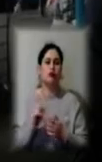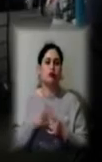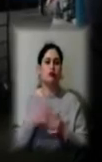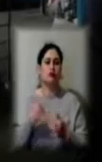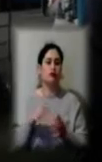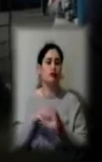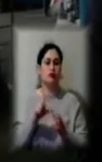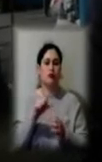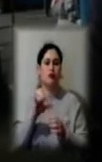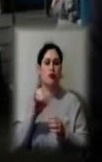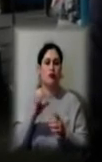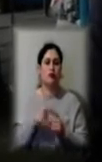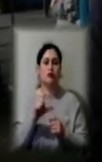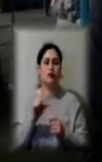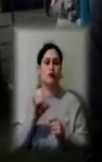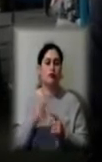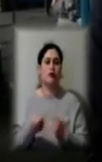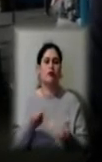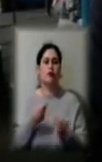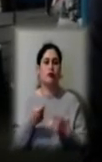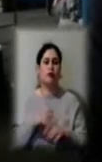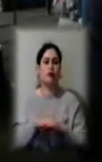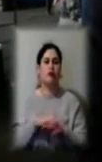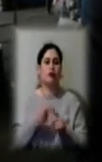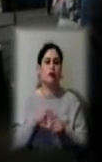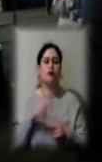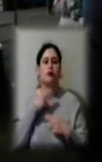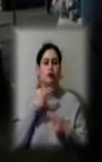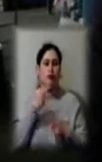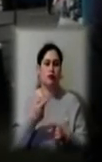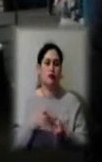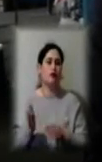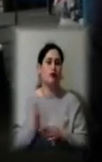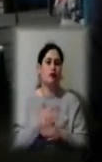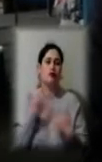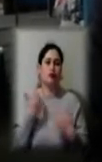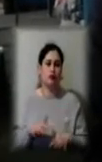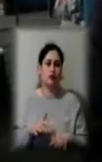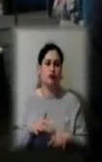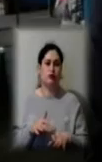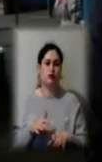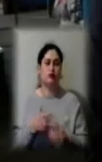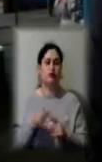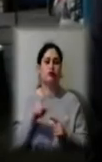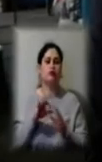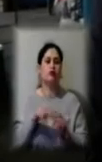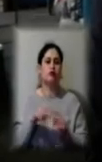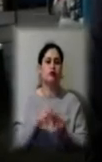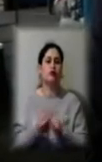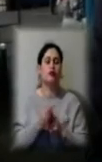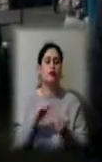з боку керівництва ринку і ці зауваження усунуті. В чому з'являються ці проблеми? Тобто,